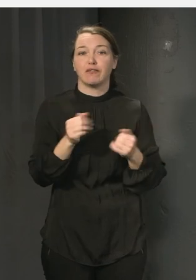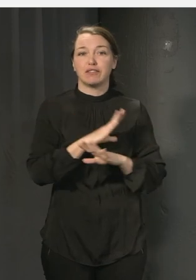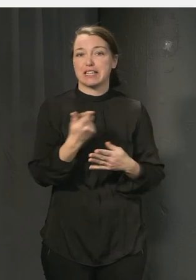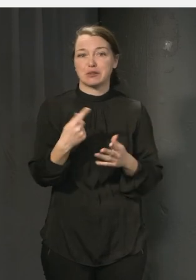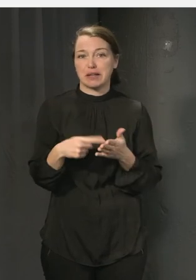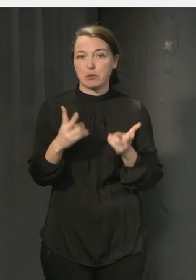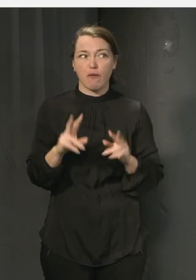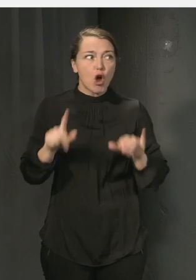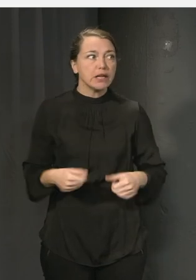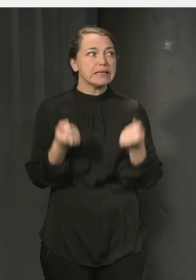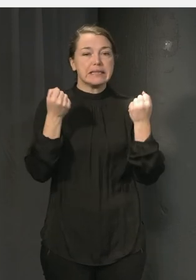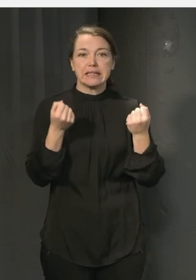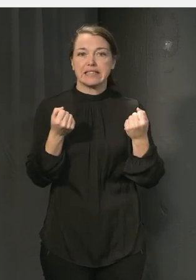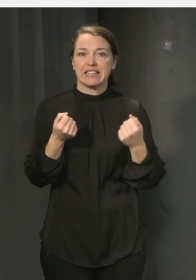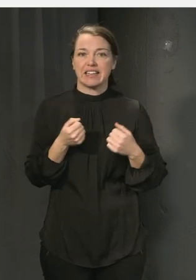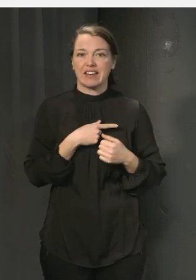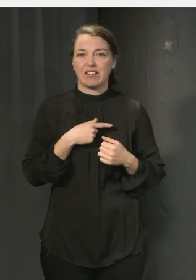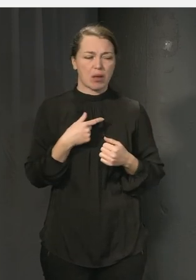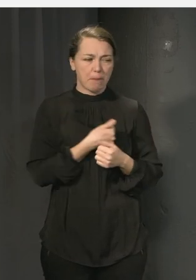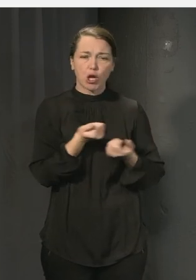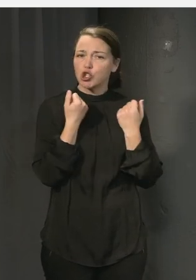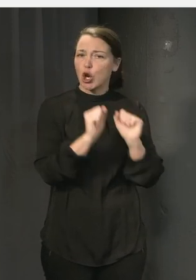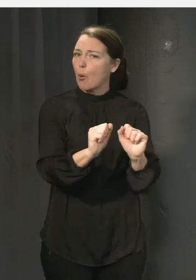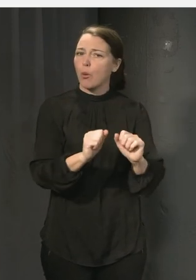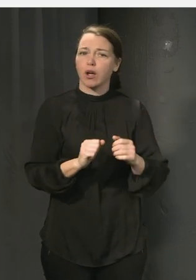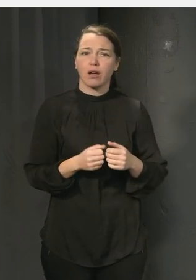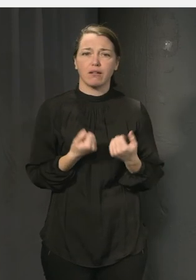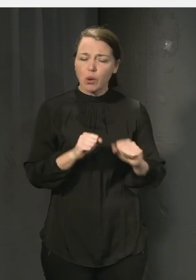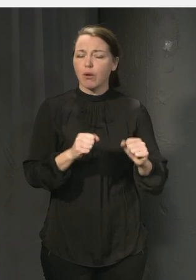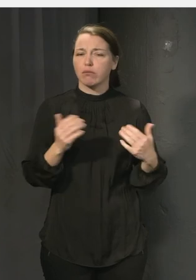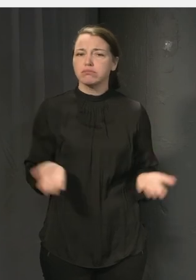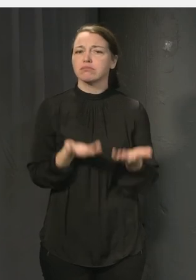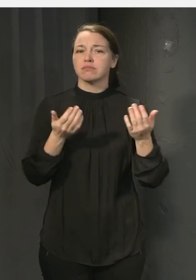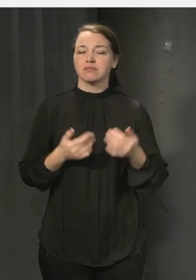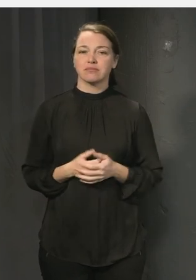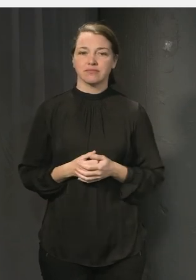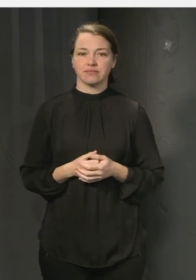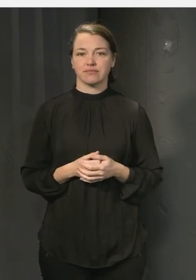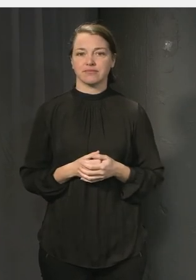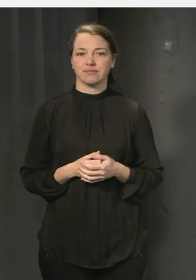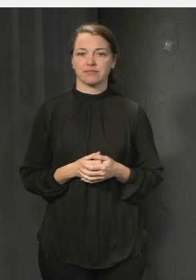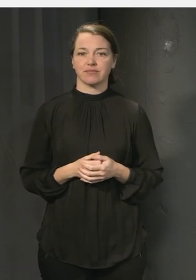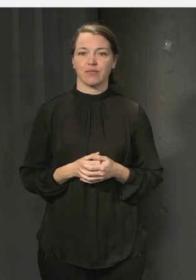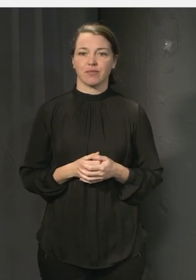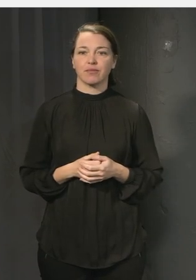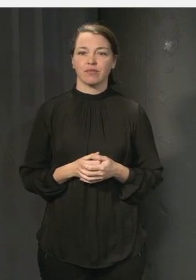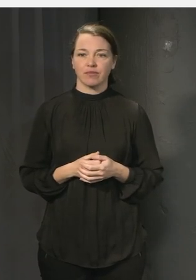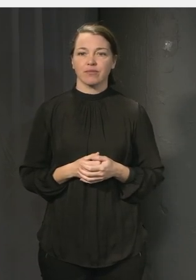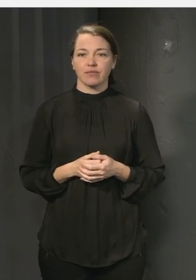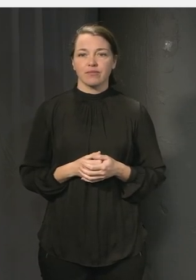flera gånger så bara att sätta igång Ja men vuxenvärlden behöver ju ta ett samlat ansvar